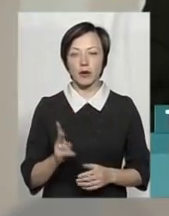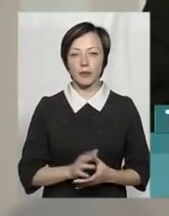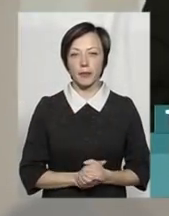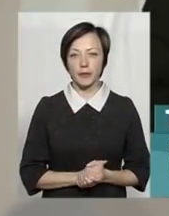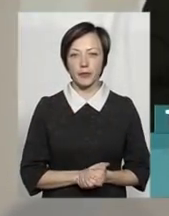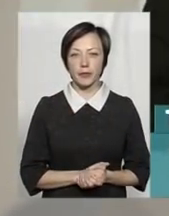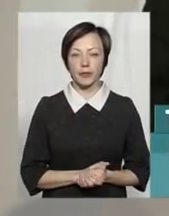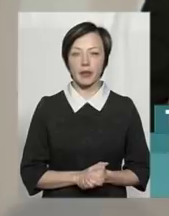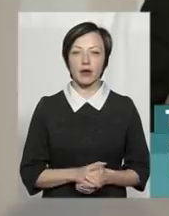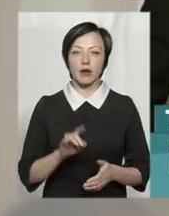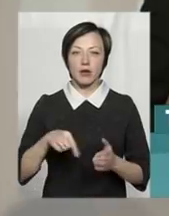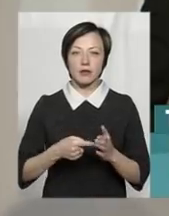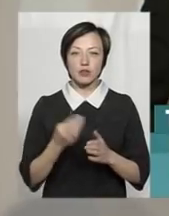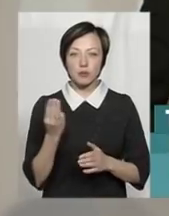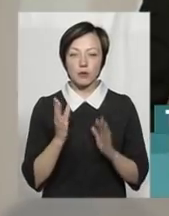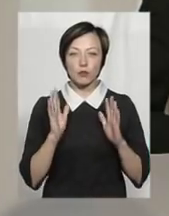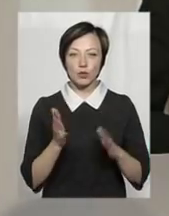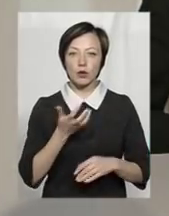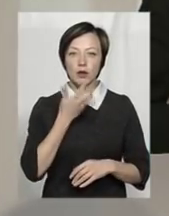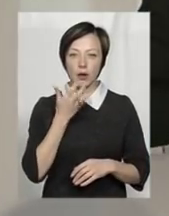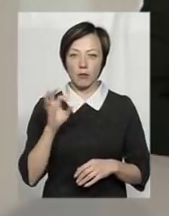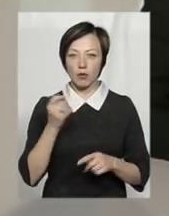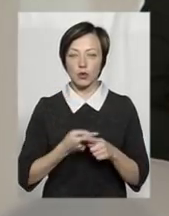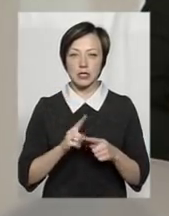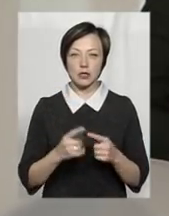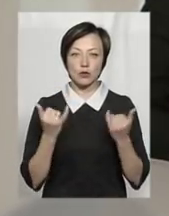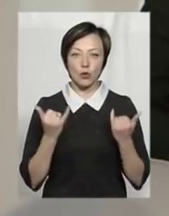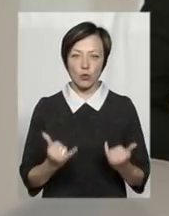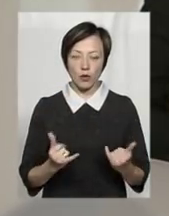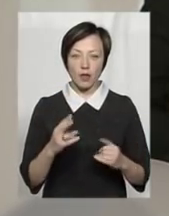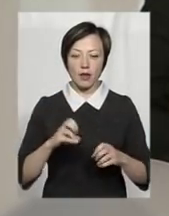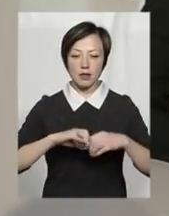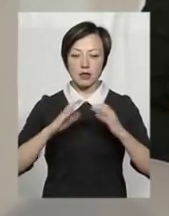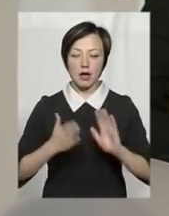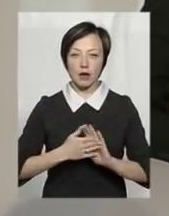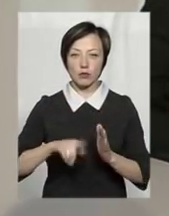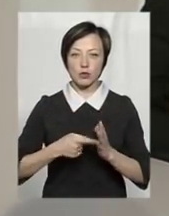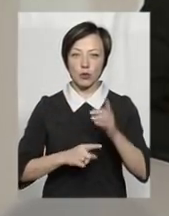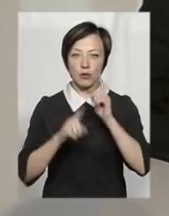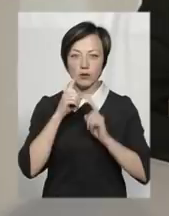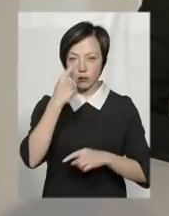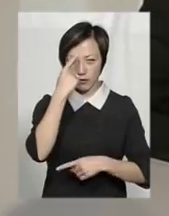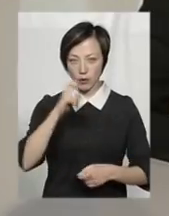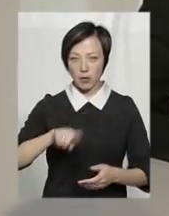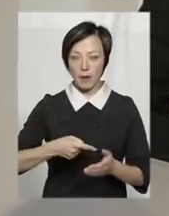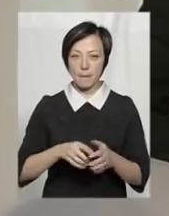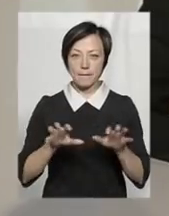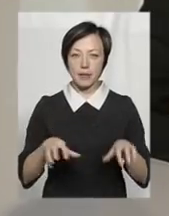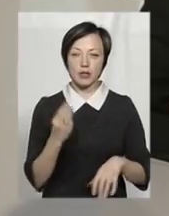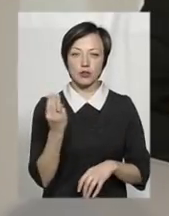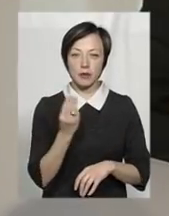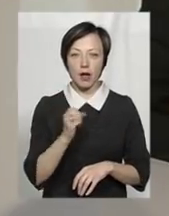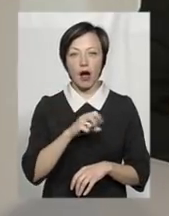Рибак. В Шепетівці буде тепло. Про це сьогодні на ЗМВ повідомив мер Шепетівки Михайло